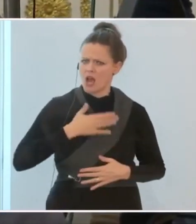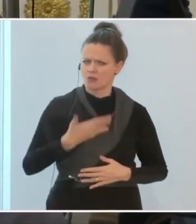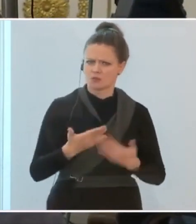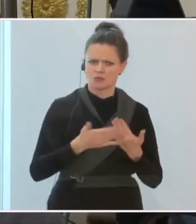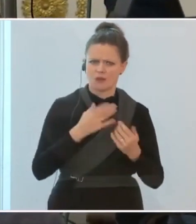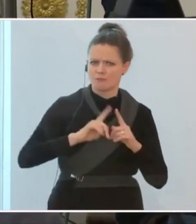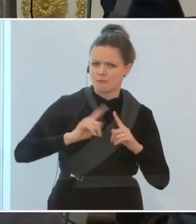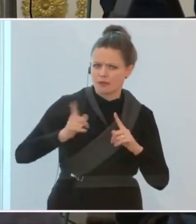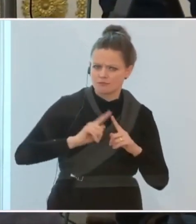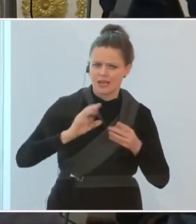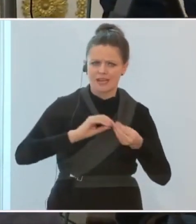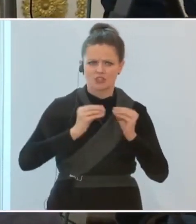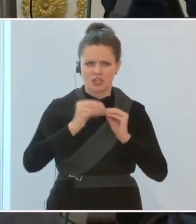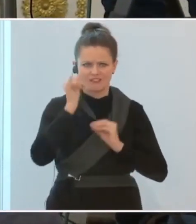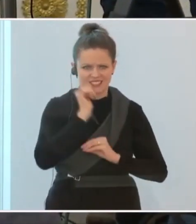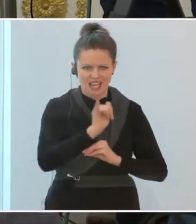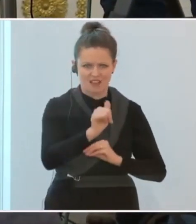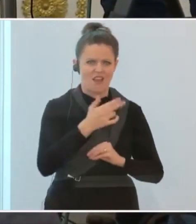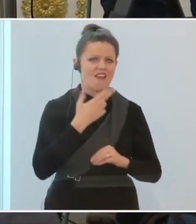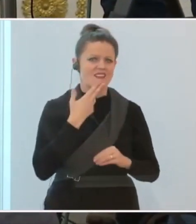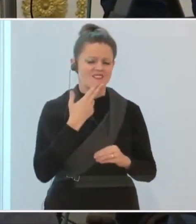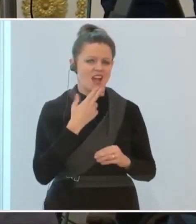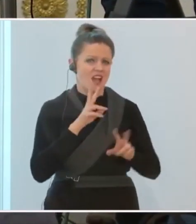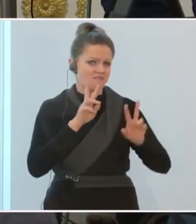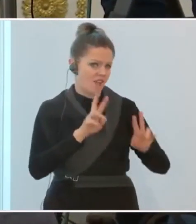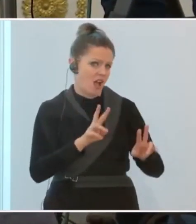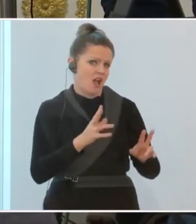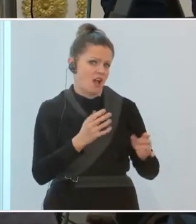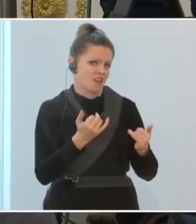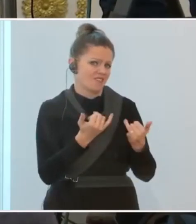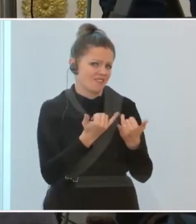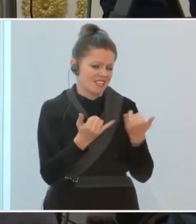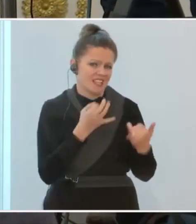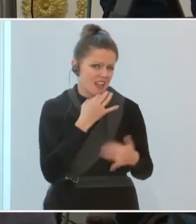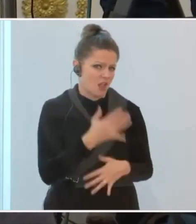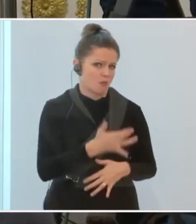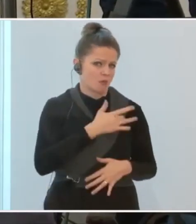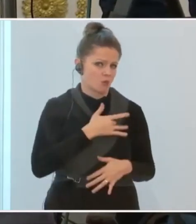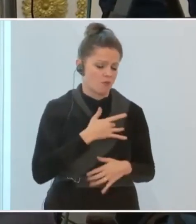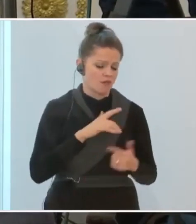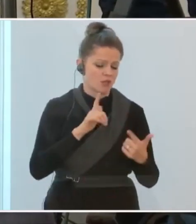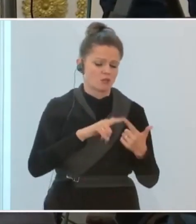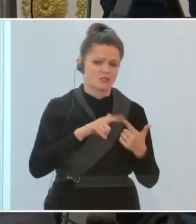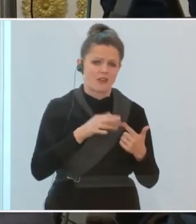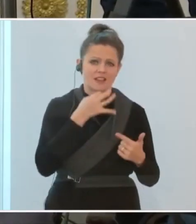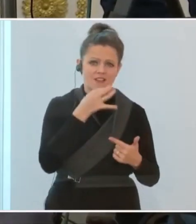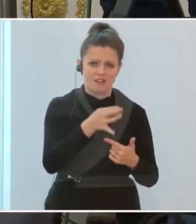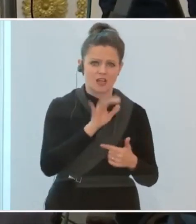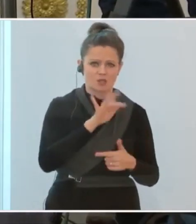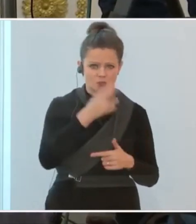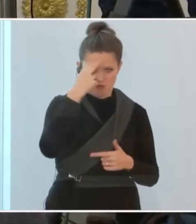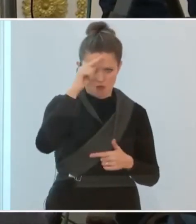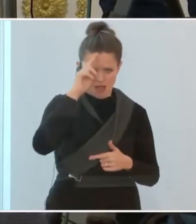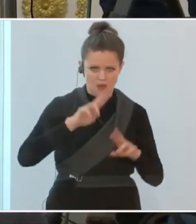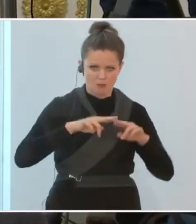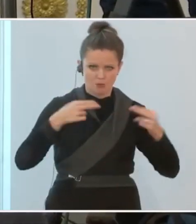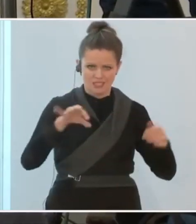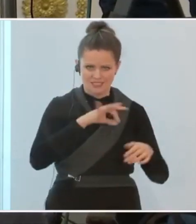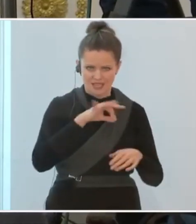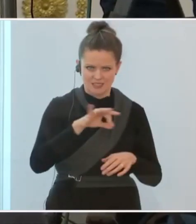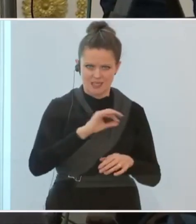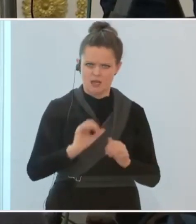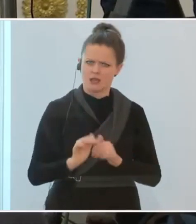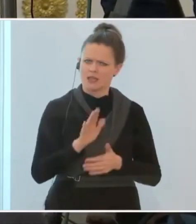Pendler, für Geschäftsreisende? Wen wird das alles wie ganz genau betreffen? Und eine zweite Frage speziell an Sie, Herr Bundeskanzler. Sie haben in Ihrem